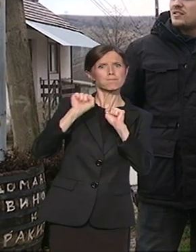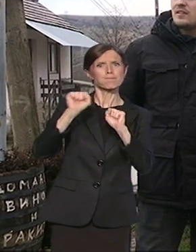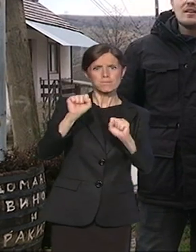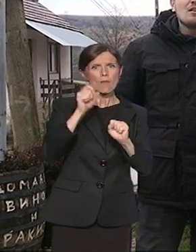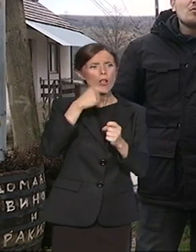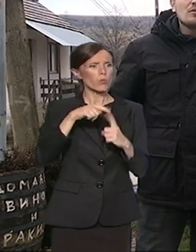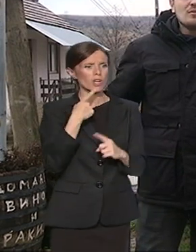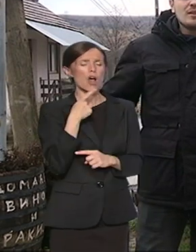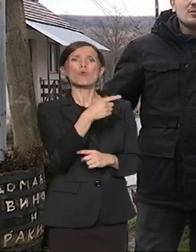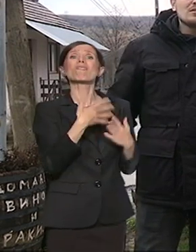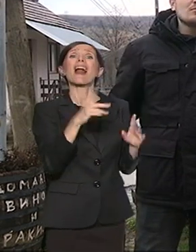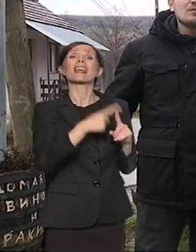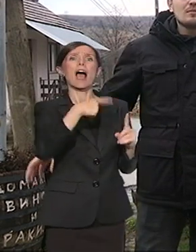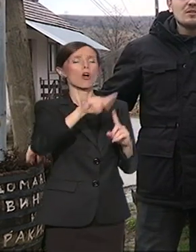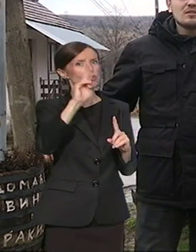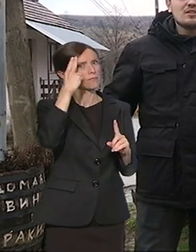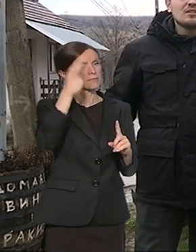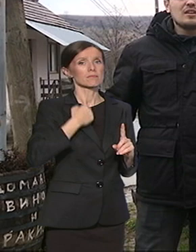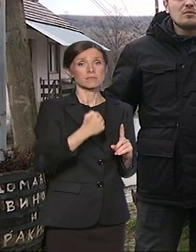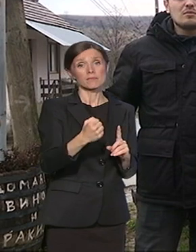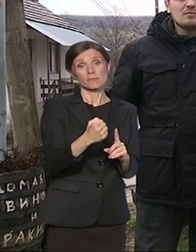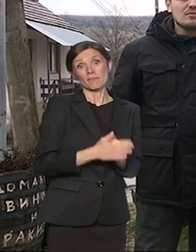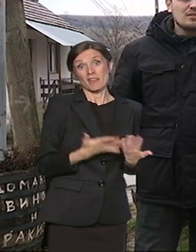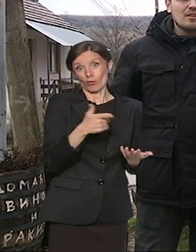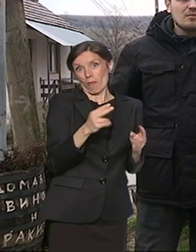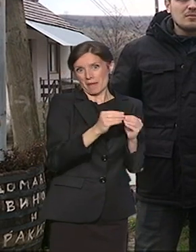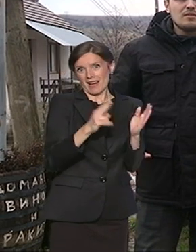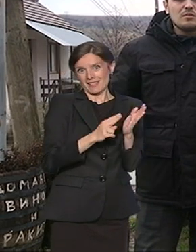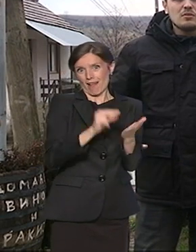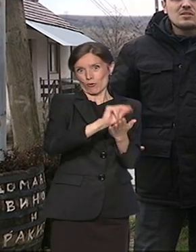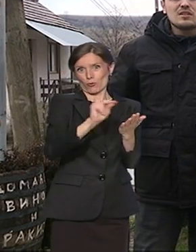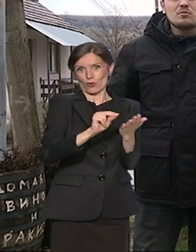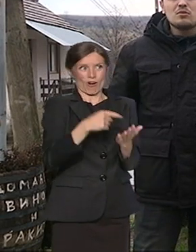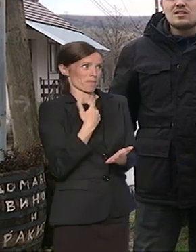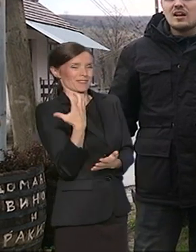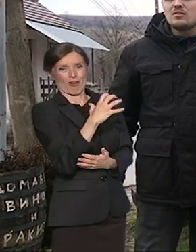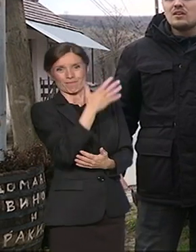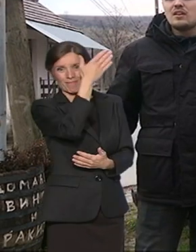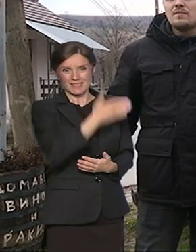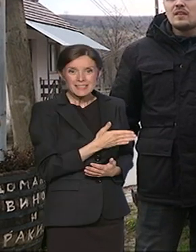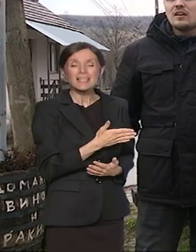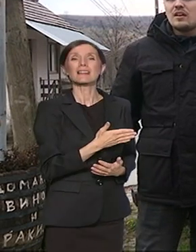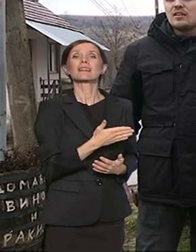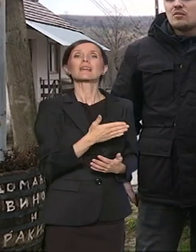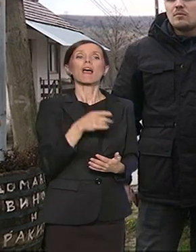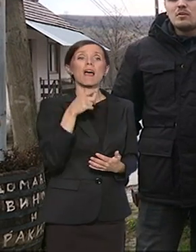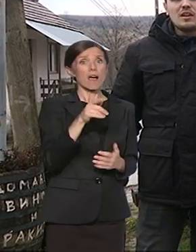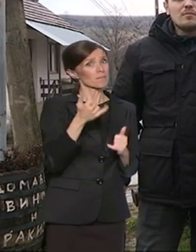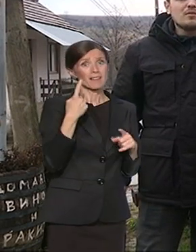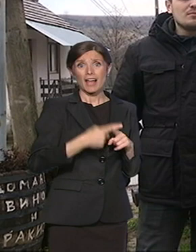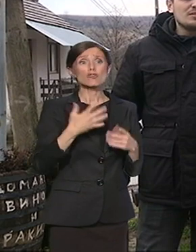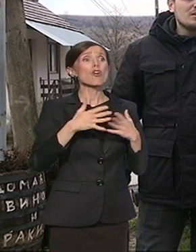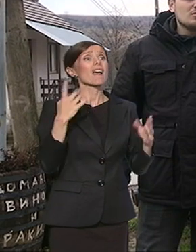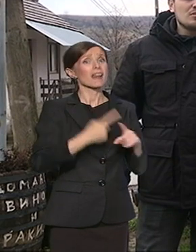uvek je bilo srbi, uvek je bilo dosta naroda i narod je bio